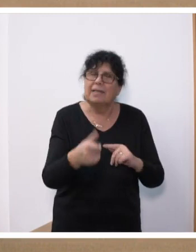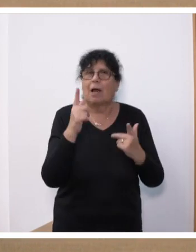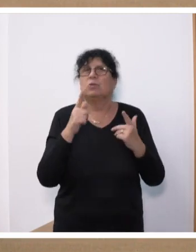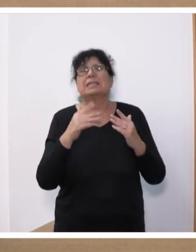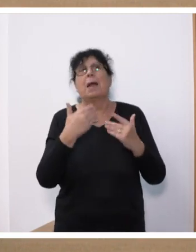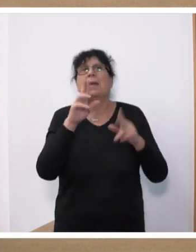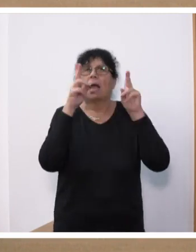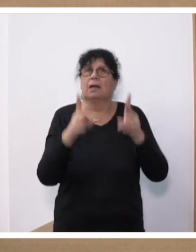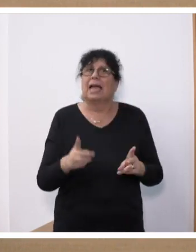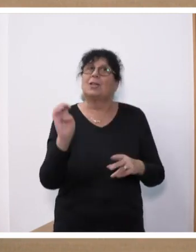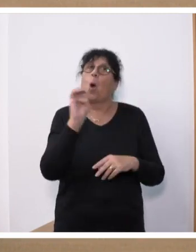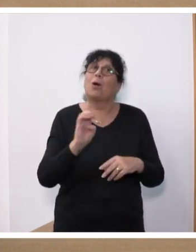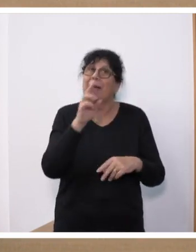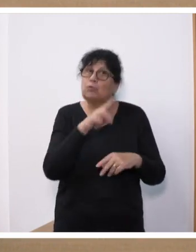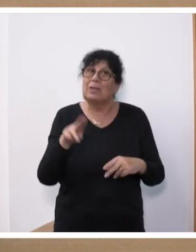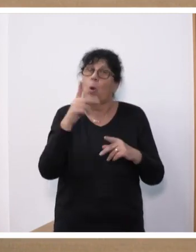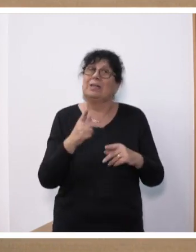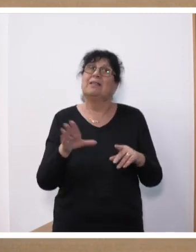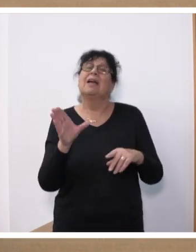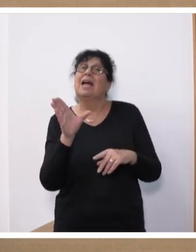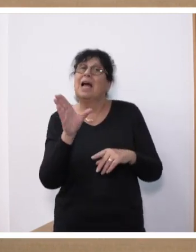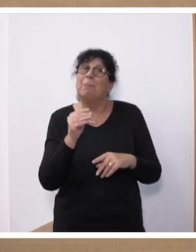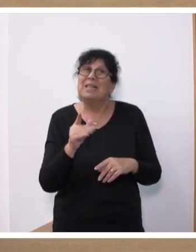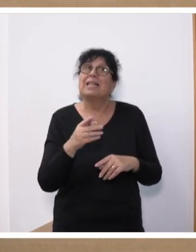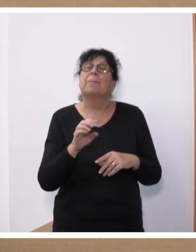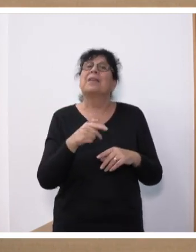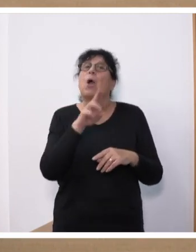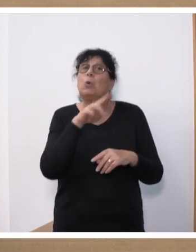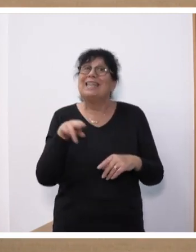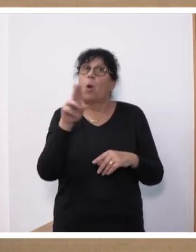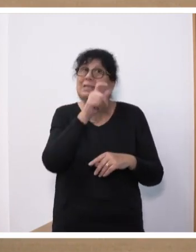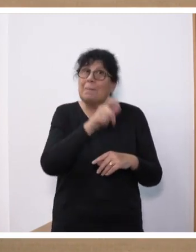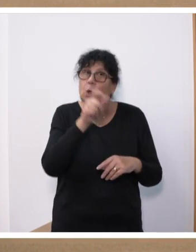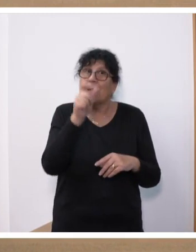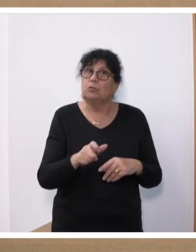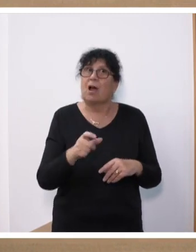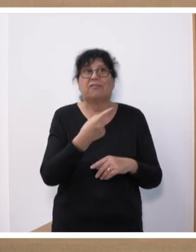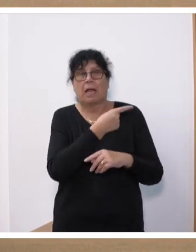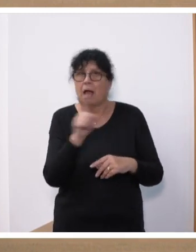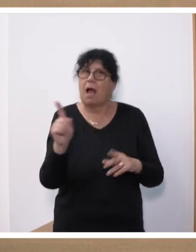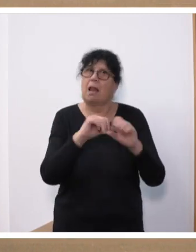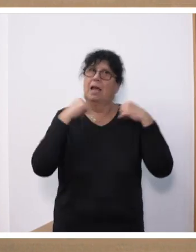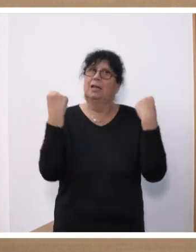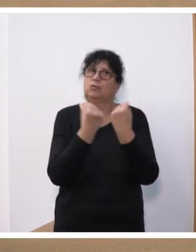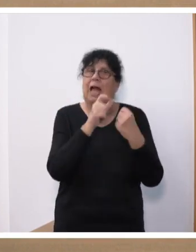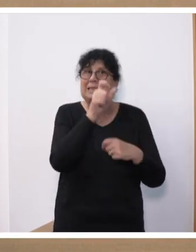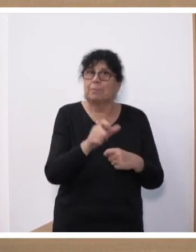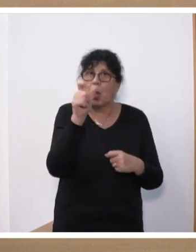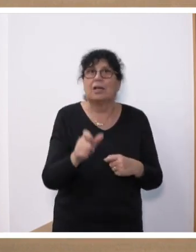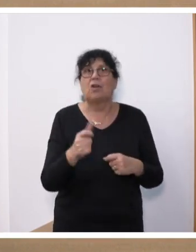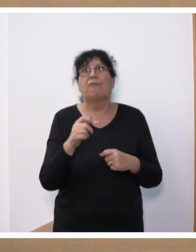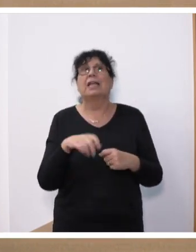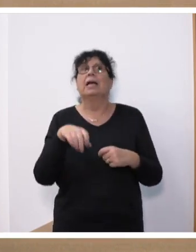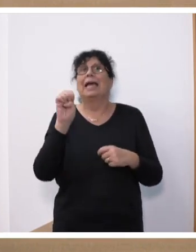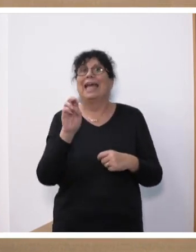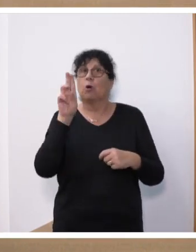Europäischen Union mittels der Unionsbürgerschaft auch alle Staatsbürger der Mitgliedstaaten der Europäischen Union hier